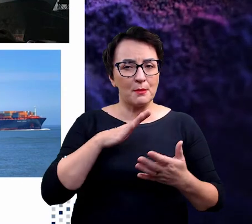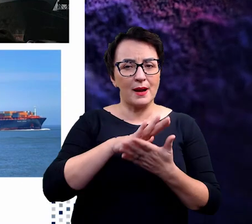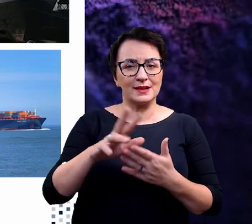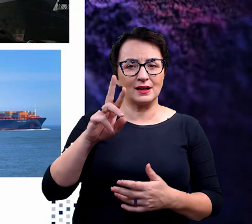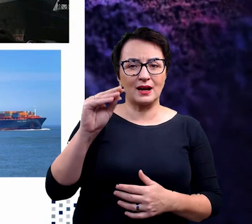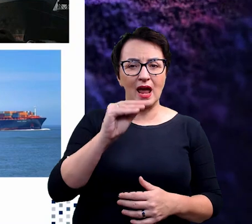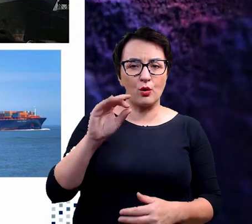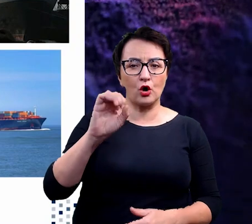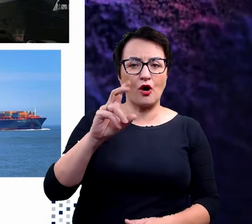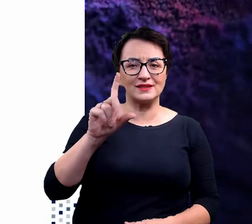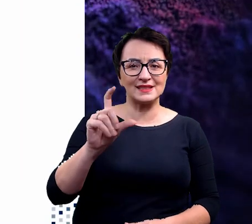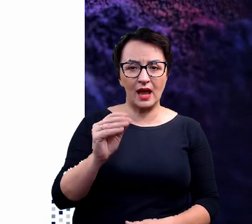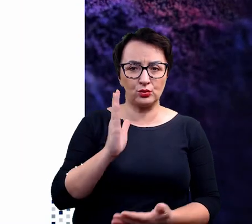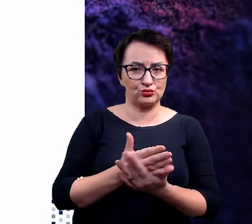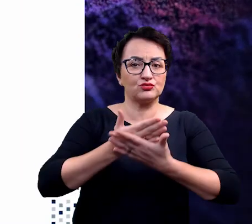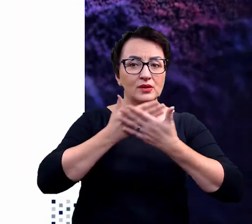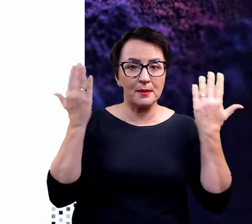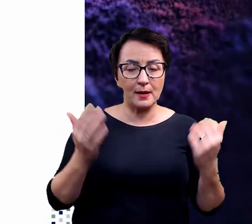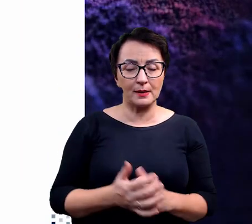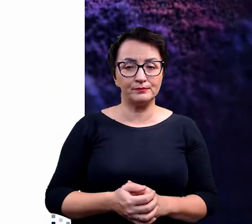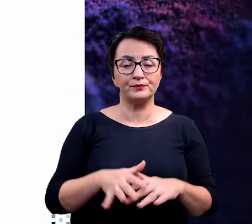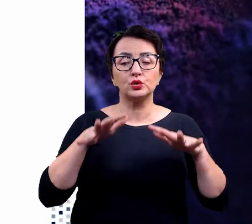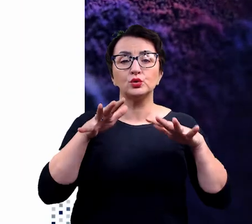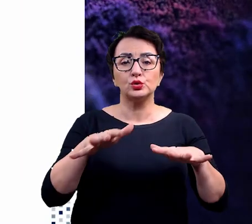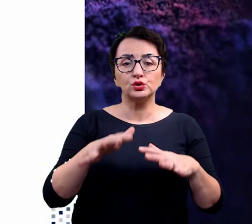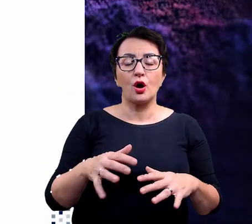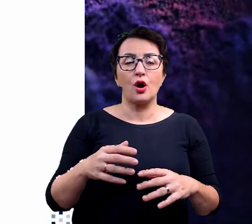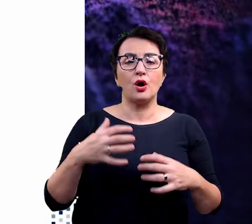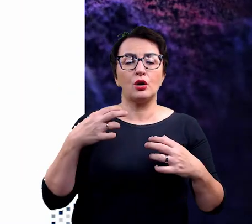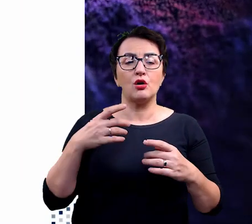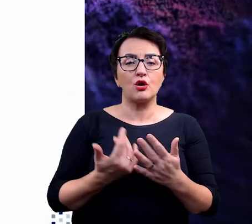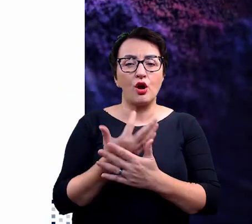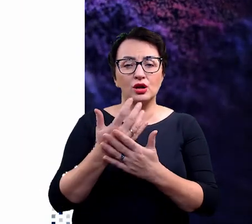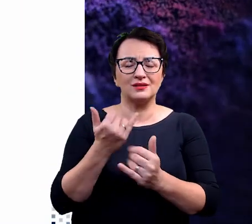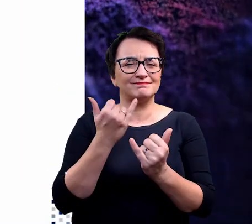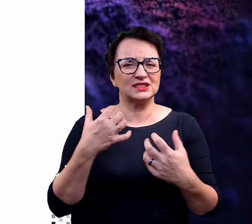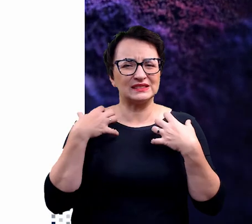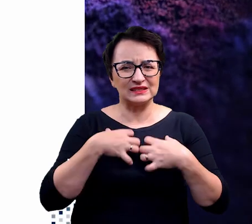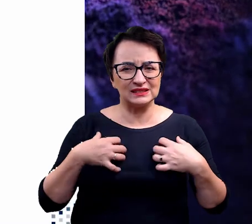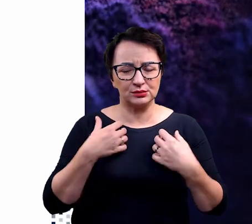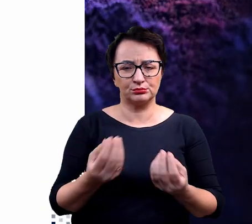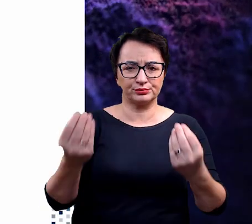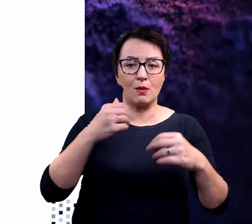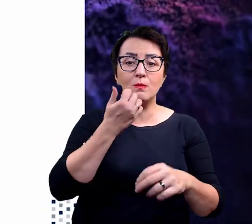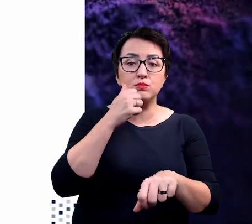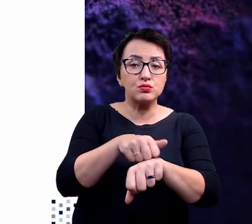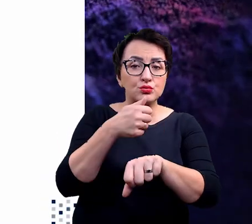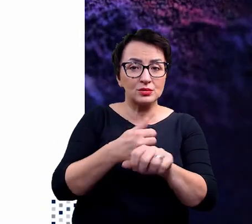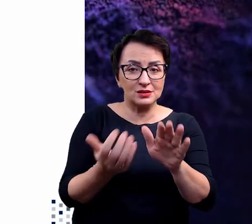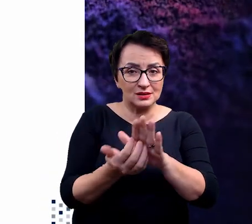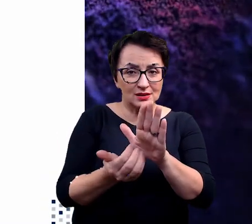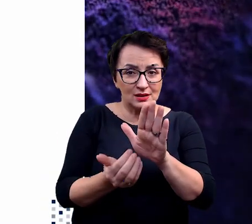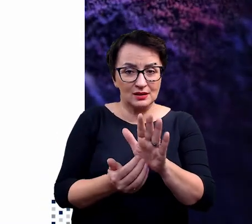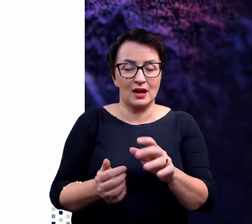Bardzo dużo gatunków roślin zwierząt przybywa na butach turystów, na odzieży, na oponach samochodów. Łagodniejszy